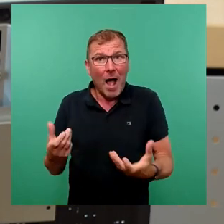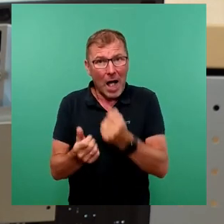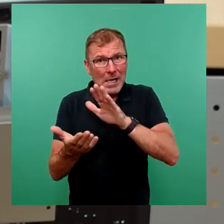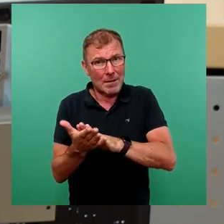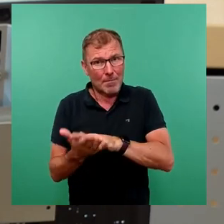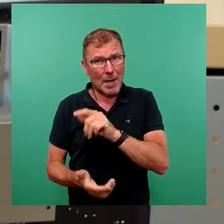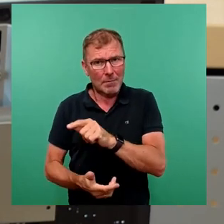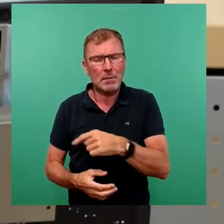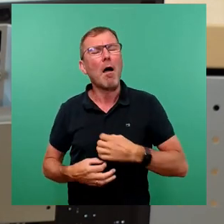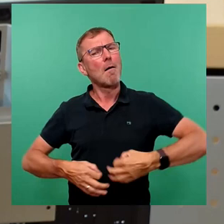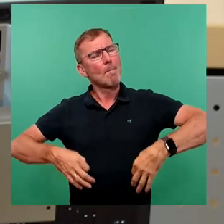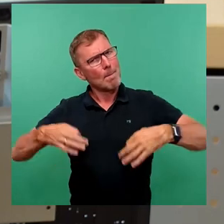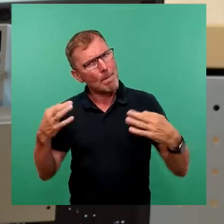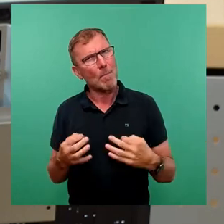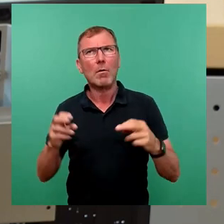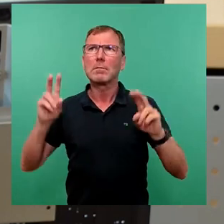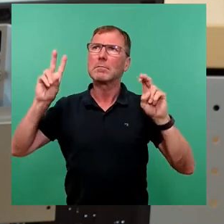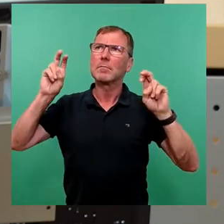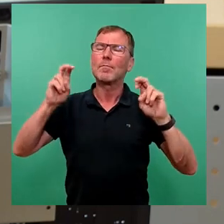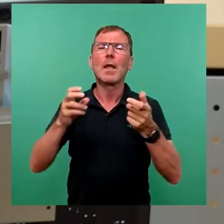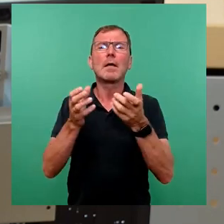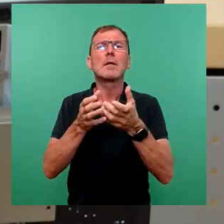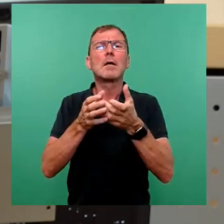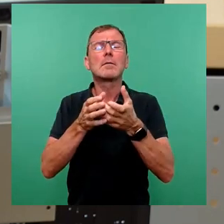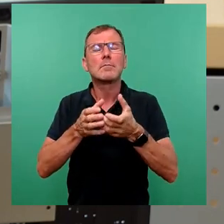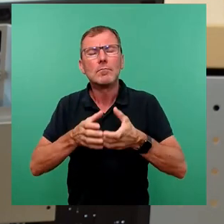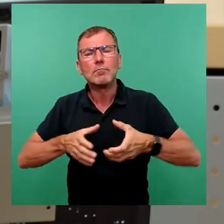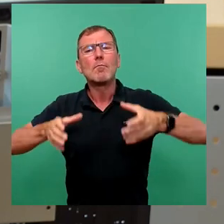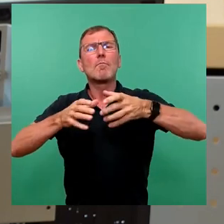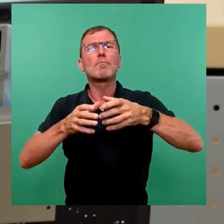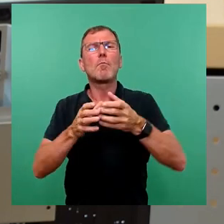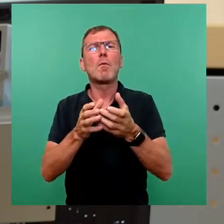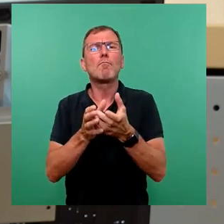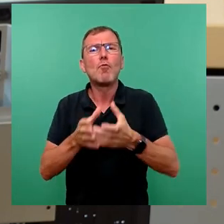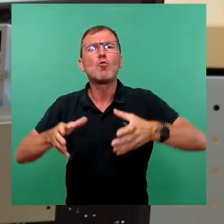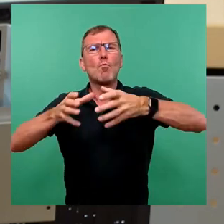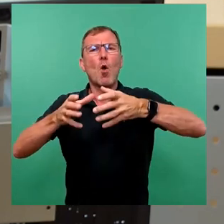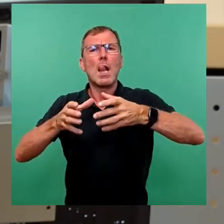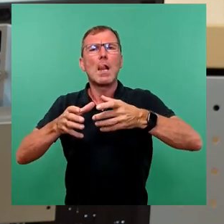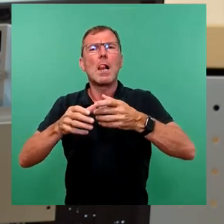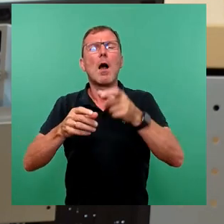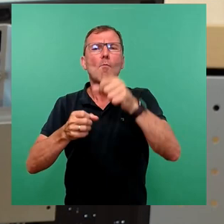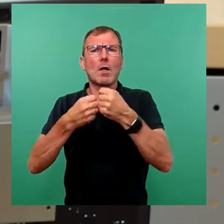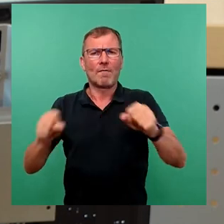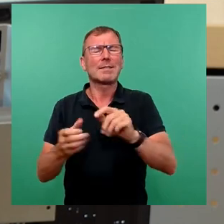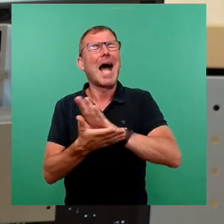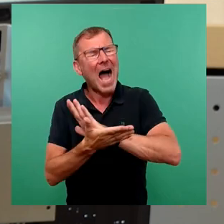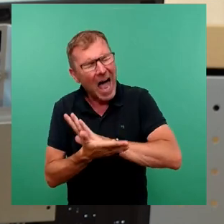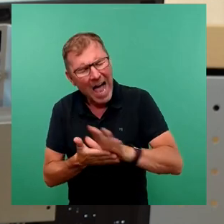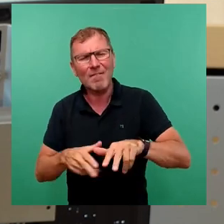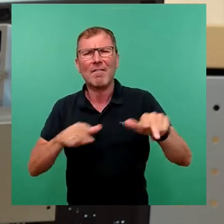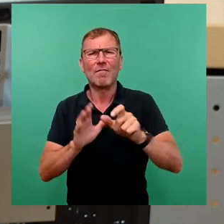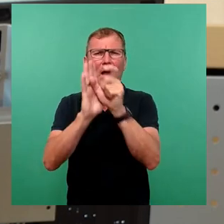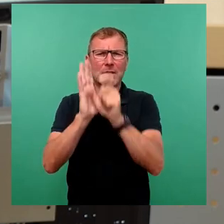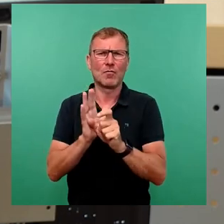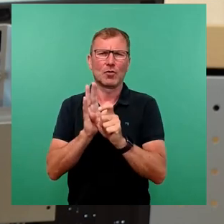wir, wir nennen es mal ein Toolkit-Bürgerfeste. Eine ganz einfache Verfahrensvorschrift zur Anmeldung und alles